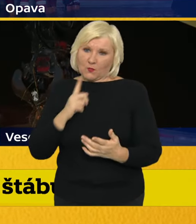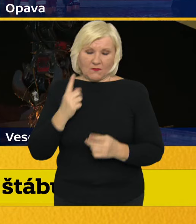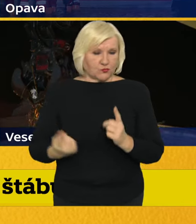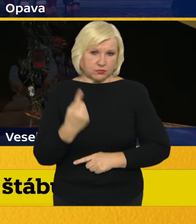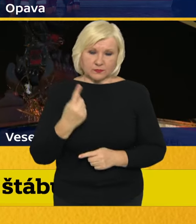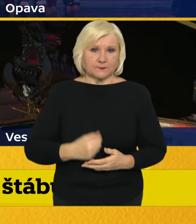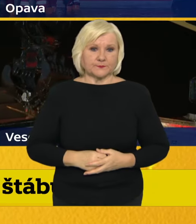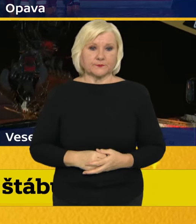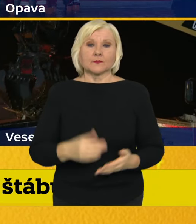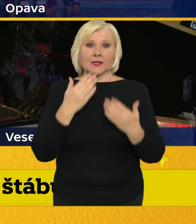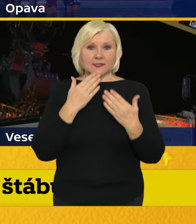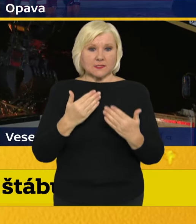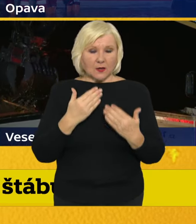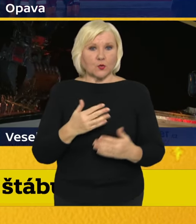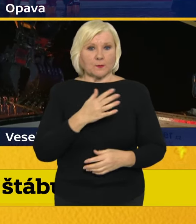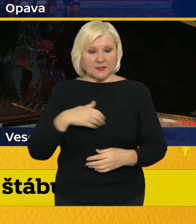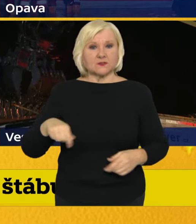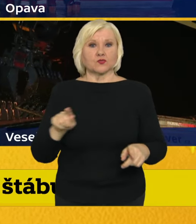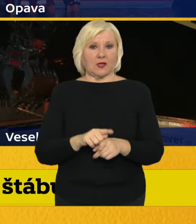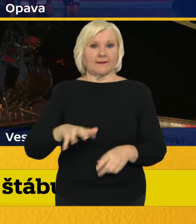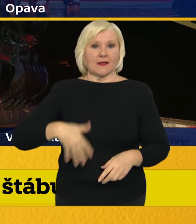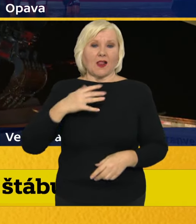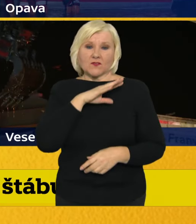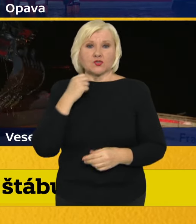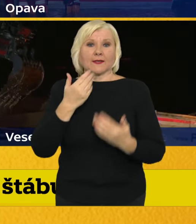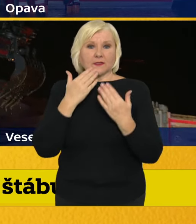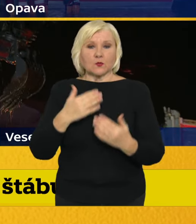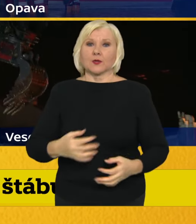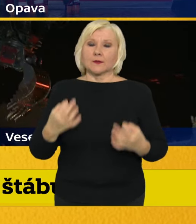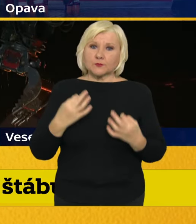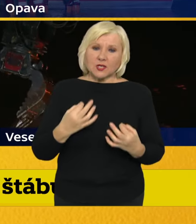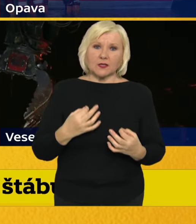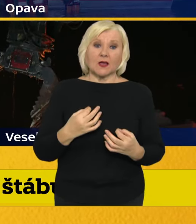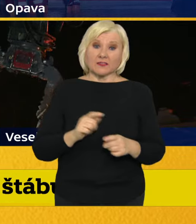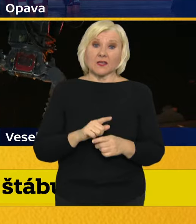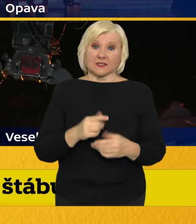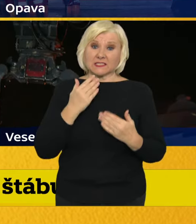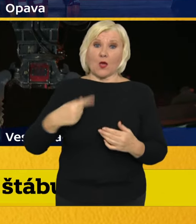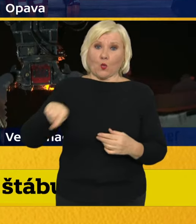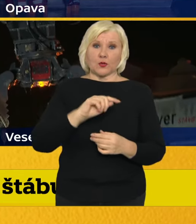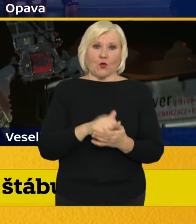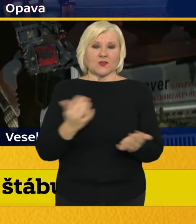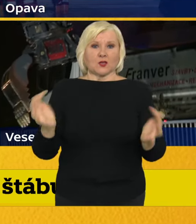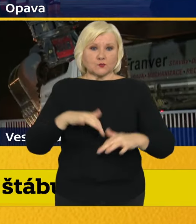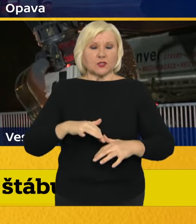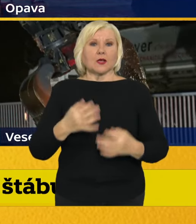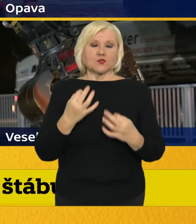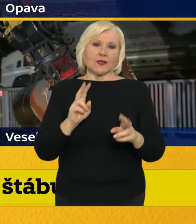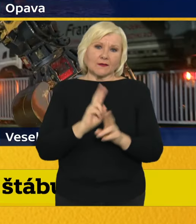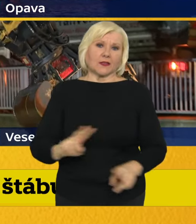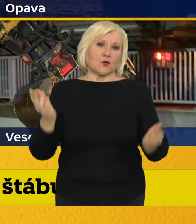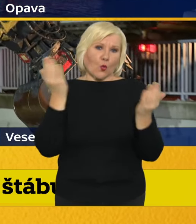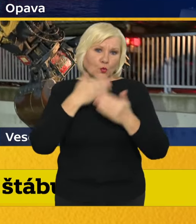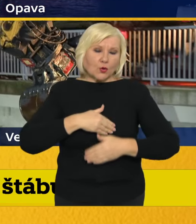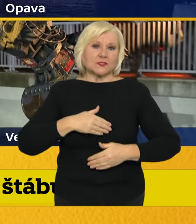Tak děkuji, děkuji panu ministrům, děkuji panu generálu Vočkovi. Přejme vám a děkuji tady i vám, že jste dorazili. Přejme vám pokud možno opět klidnou noc a